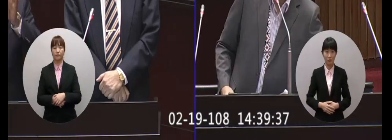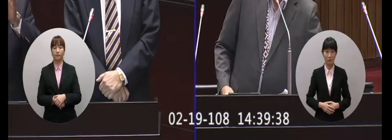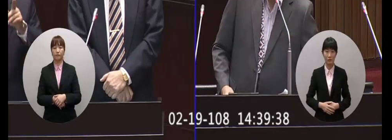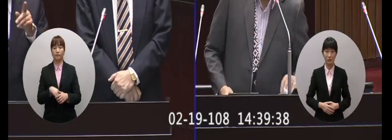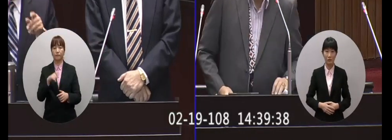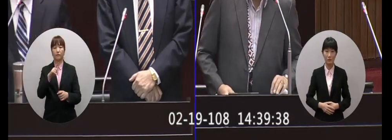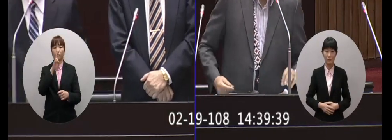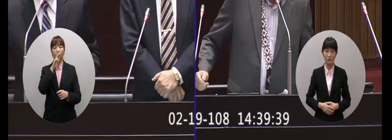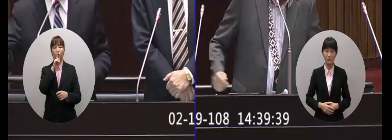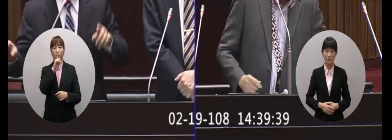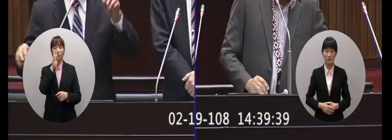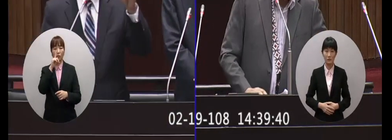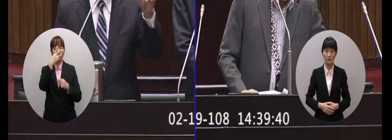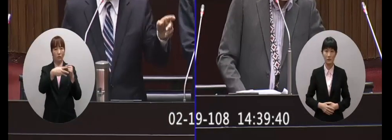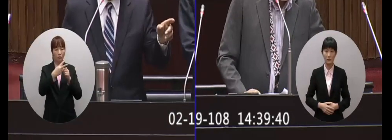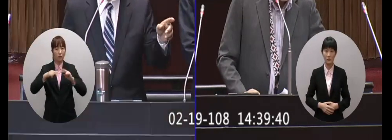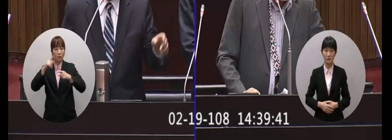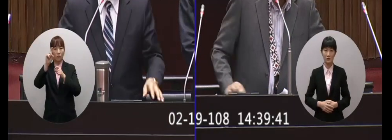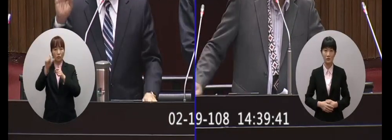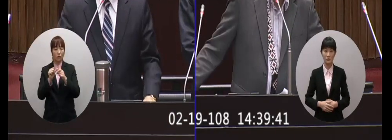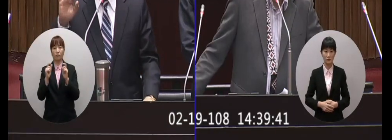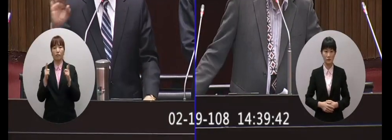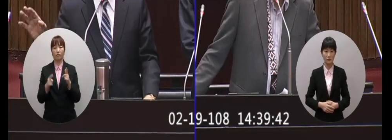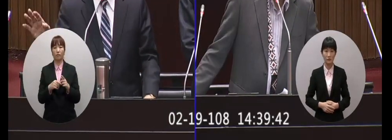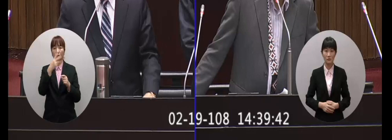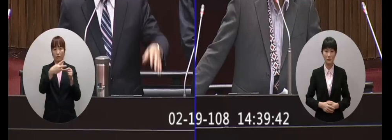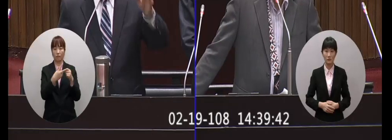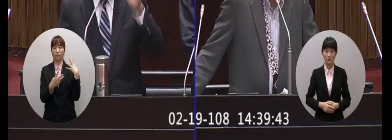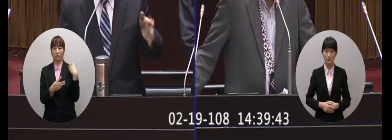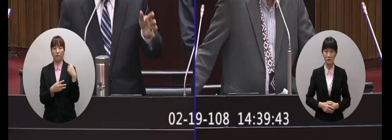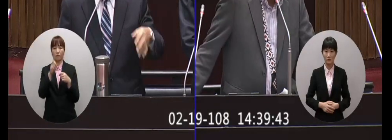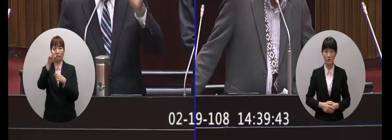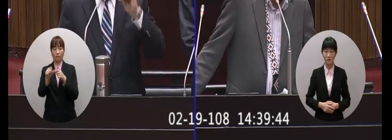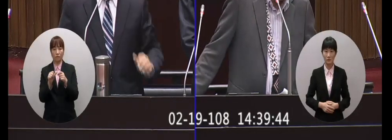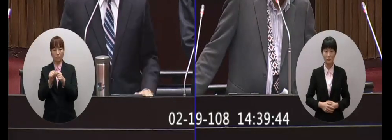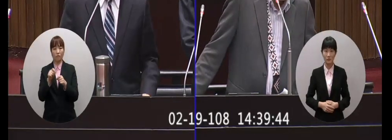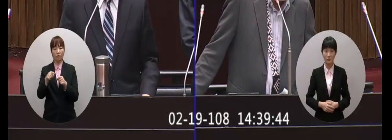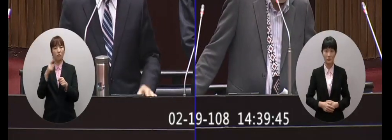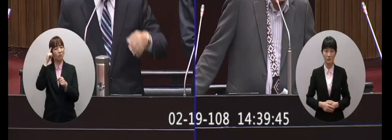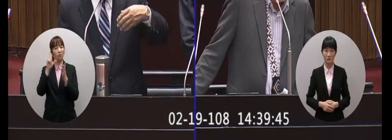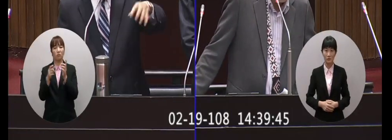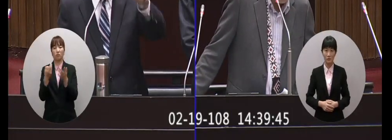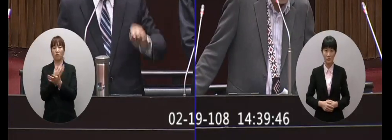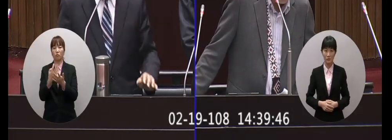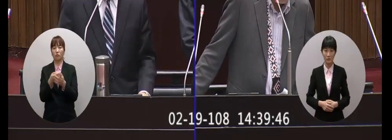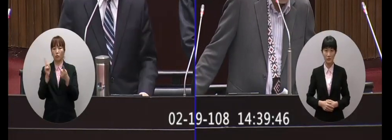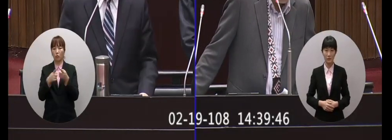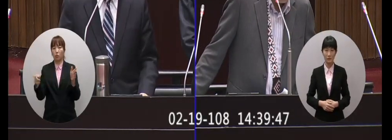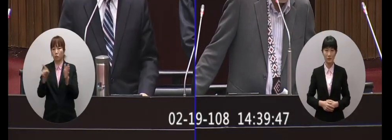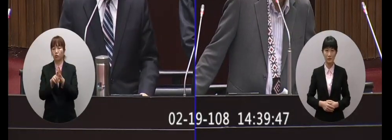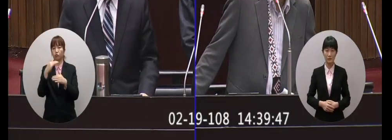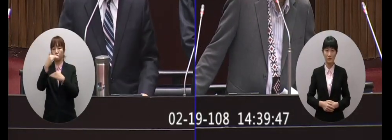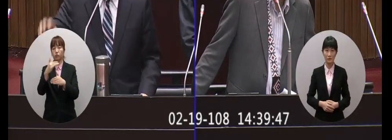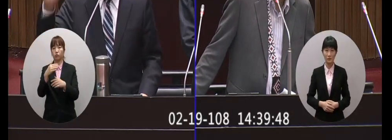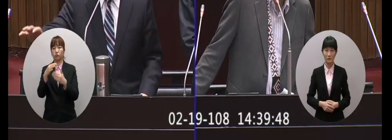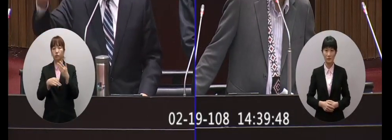委員您那個講錯了不是三年改為十五年三年的不改十五年我都認為還太短那個應該是永久限制